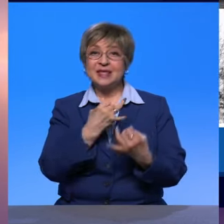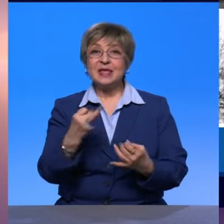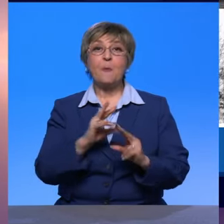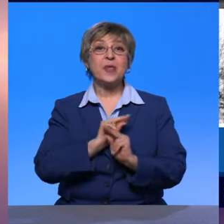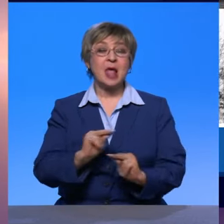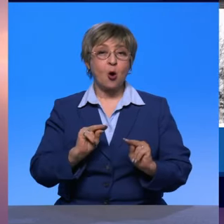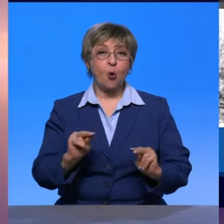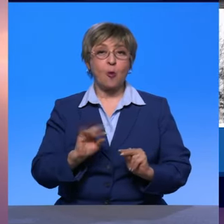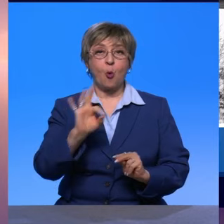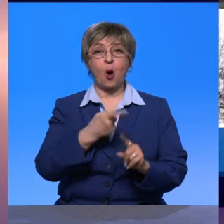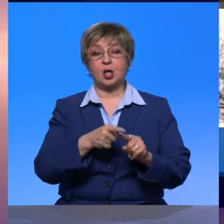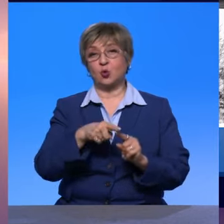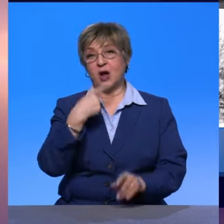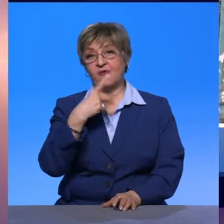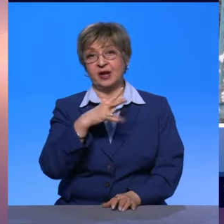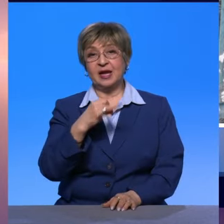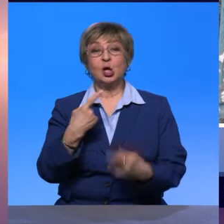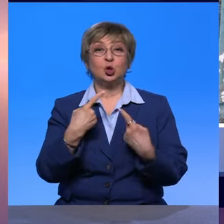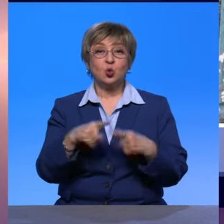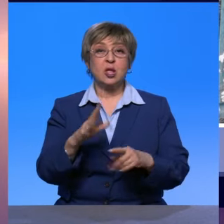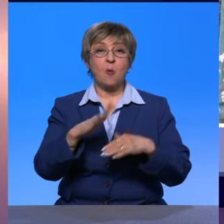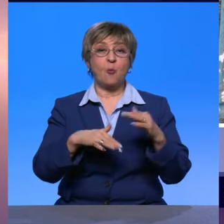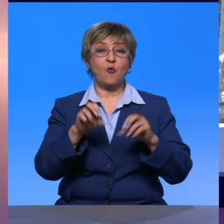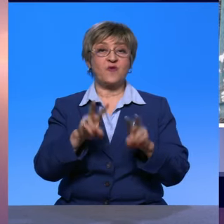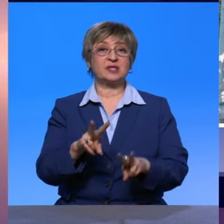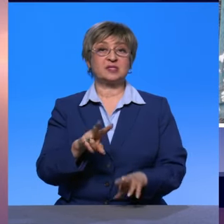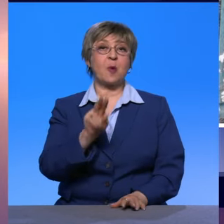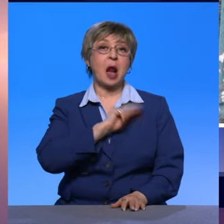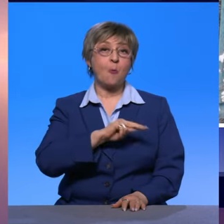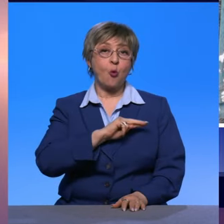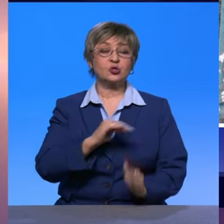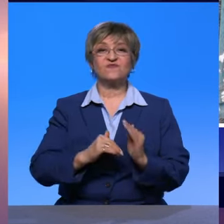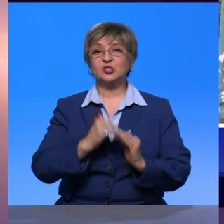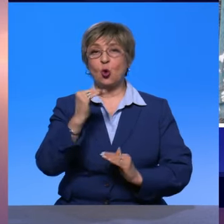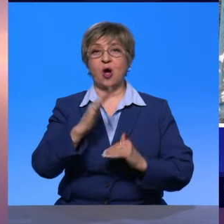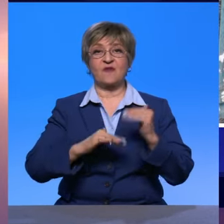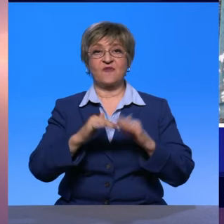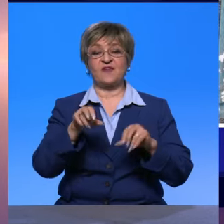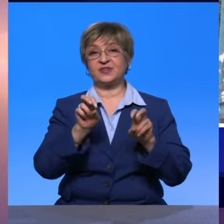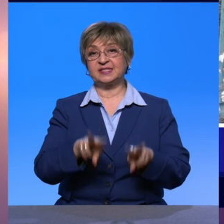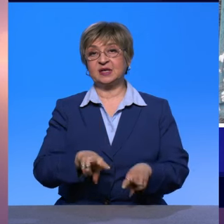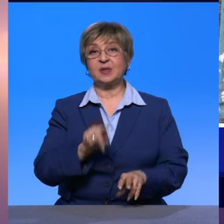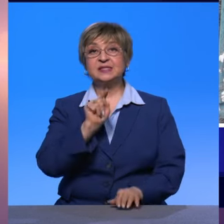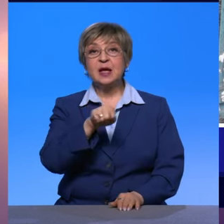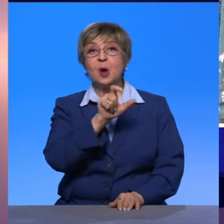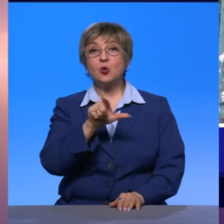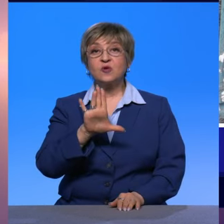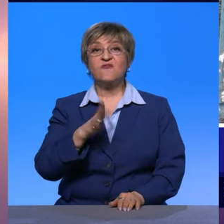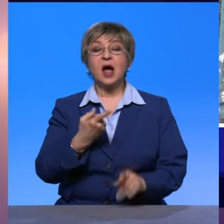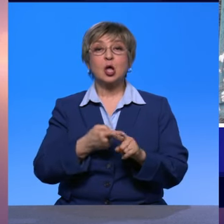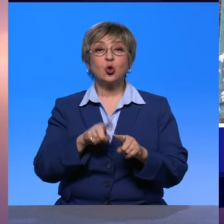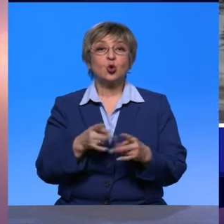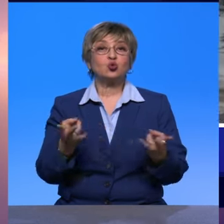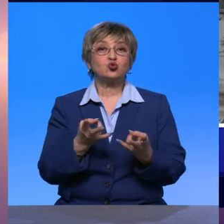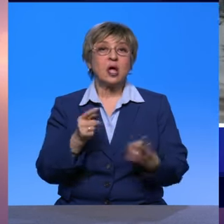про которых говорили, ну и другим профессиям, рабочим, высококвалифицированным. То есть тем людям, которых прежде всего нуждается